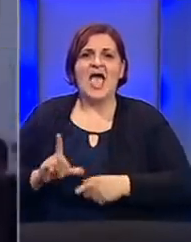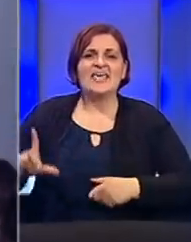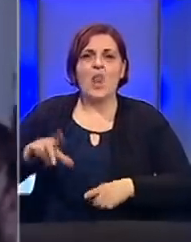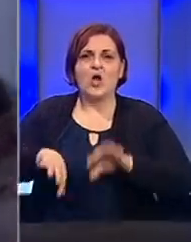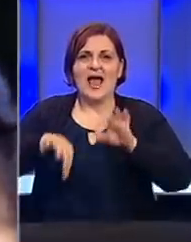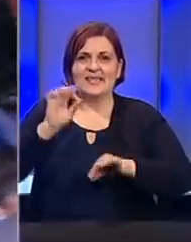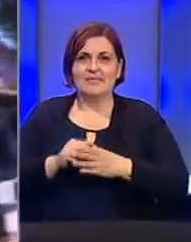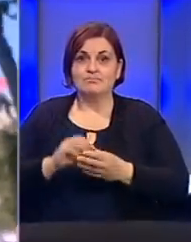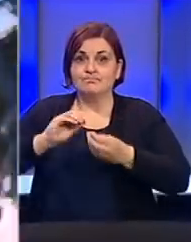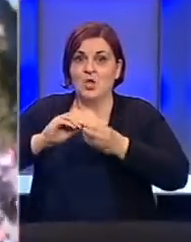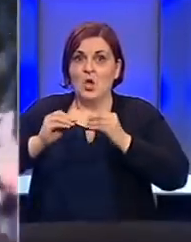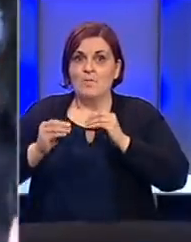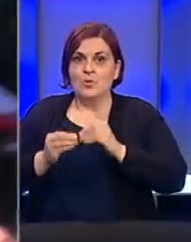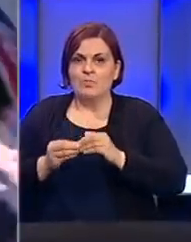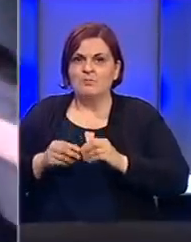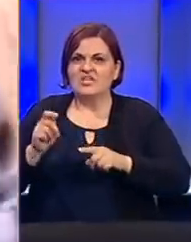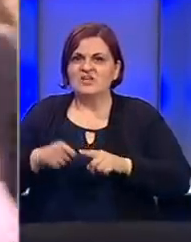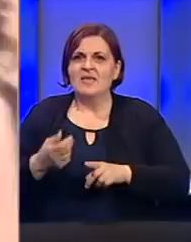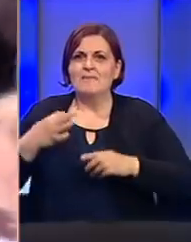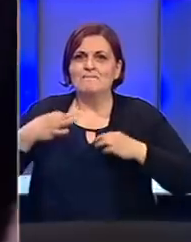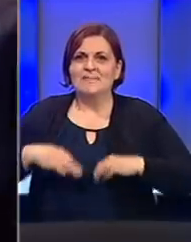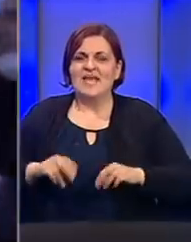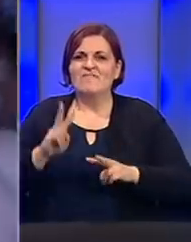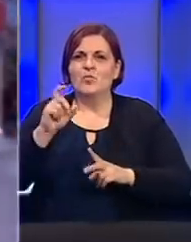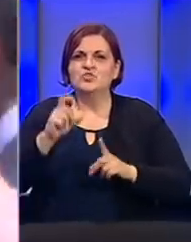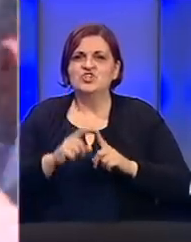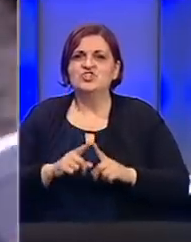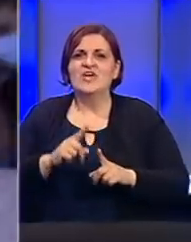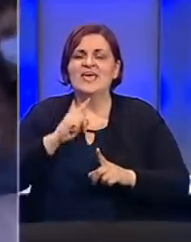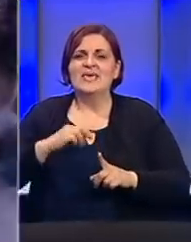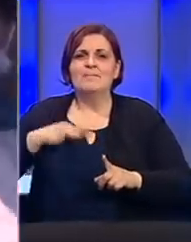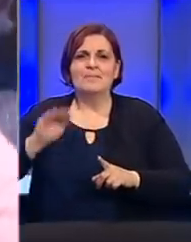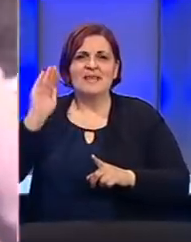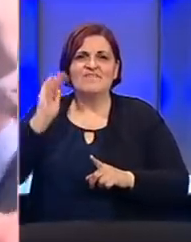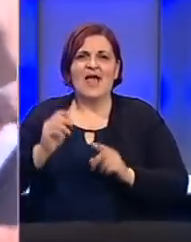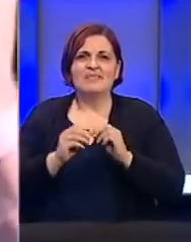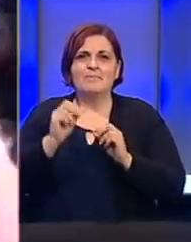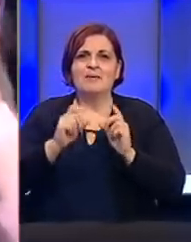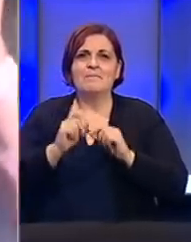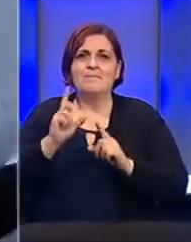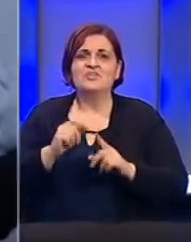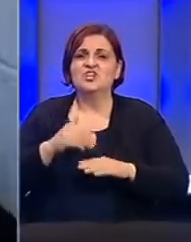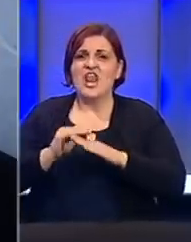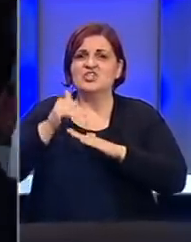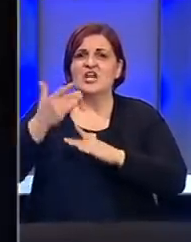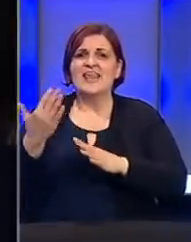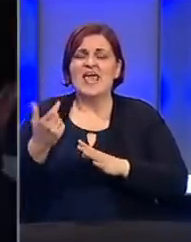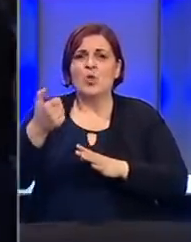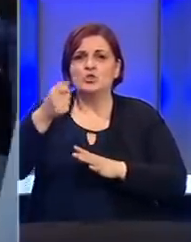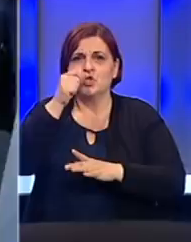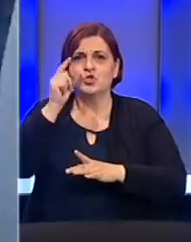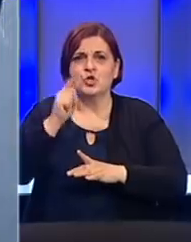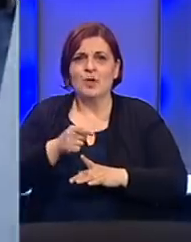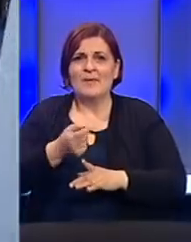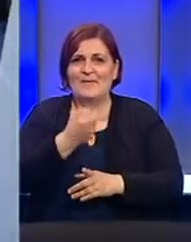lokalni izbori. Incidente su osudili predsjednik Aleksandar Vučić i premijerka Ana Brnabić. Nešto kasnije je nekoliko stotina